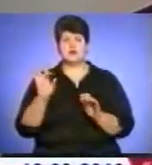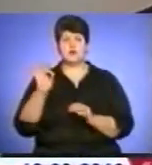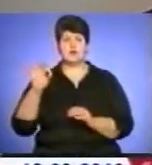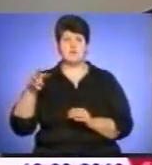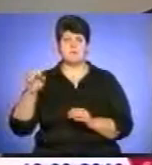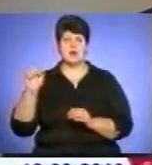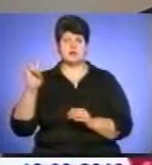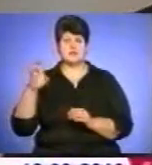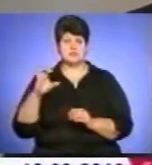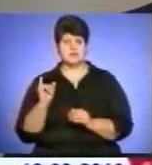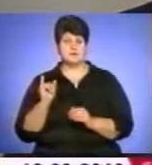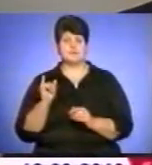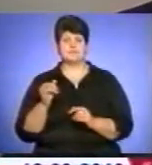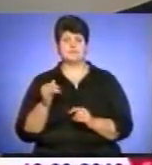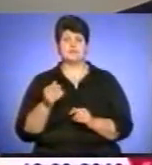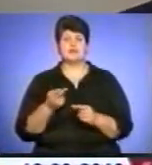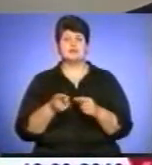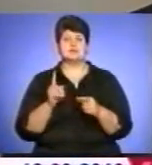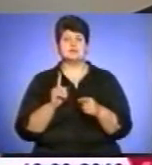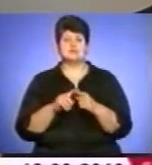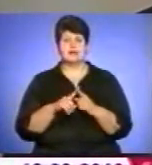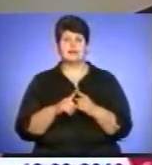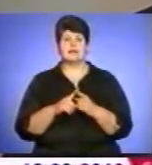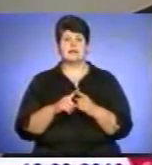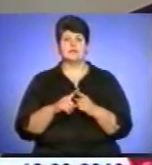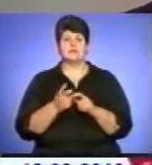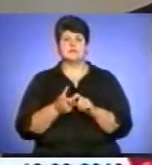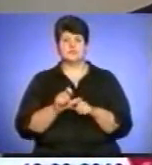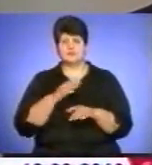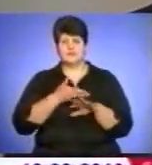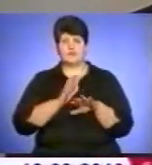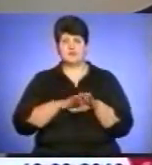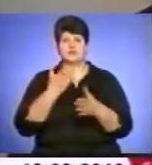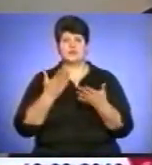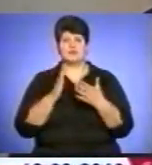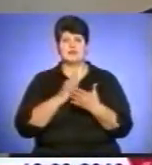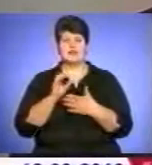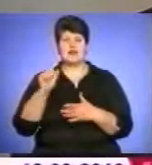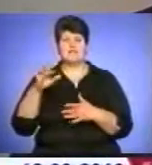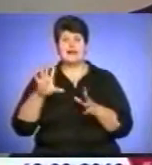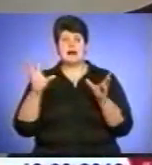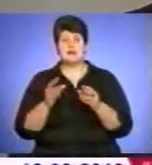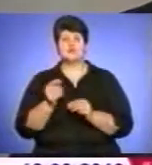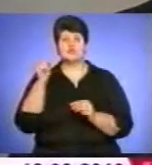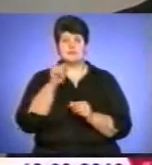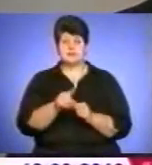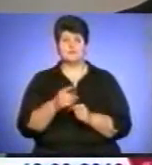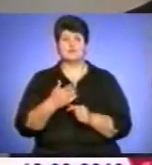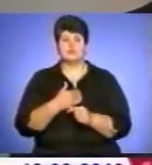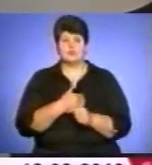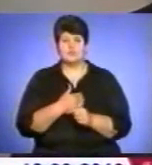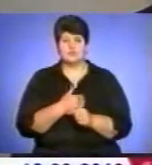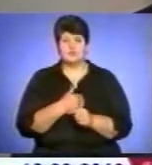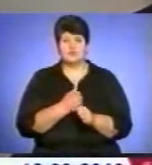а не у вірші. Це надзвичайно важко, коли є автор. Але разом з тим, воно спонукає